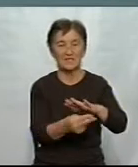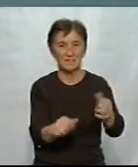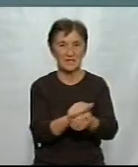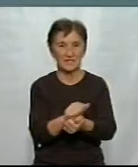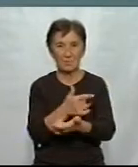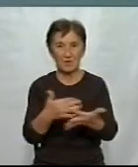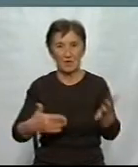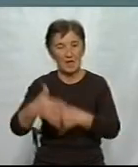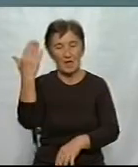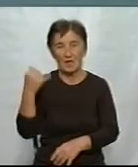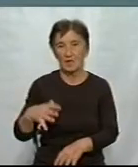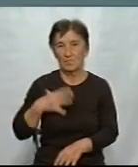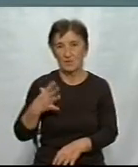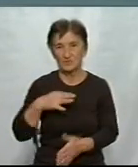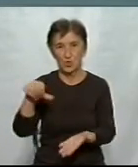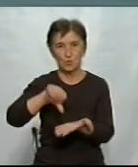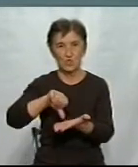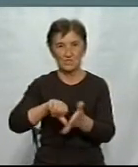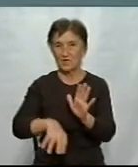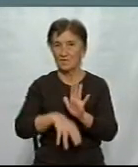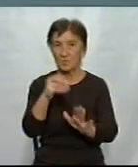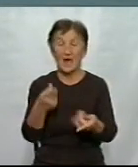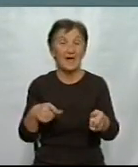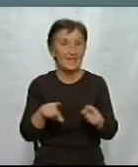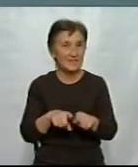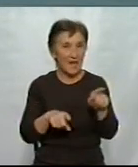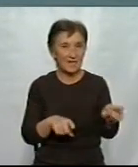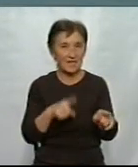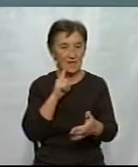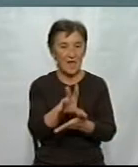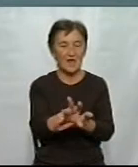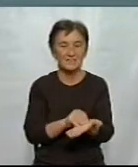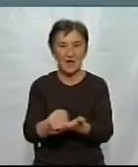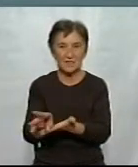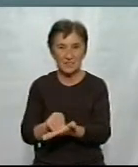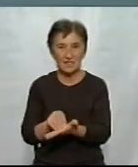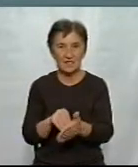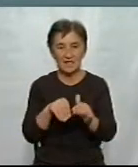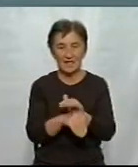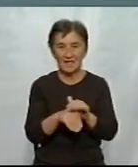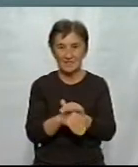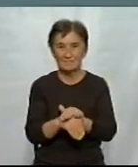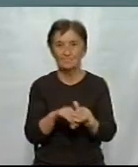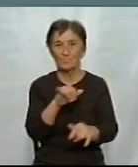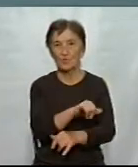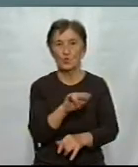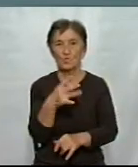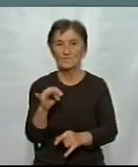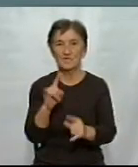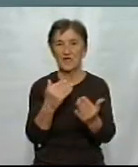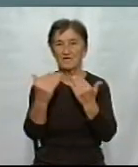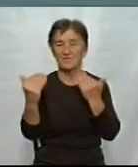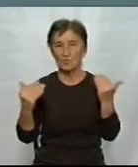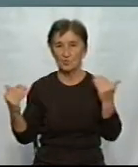від колишніх учасників виборів. Такі зразки політичної агітації зібрані за часи незалежної України. У Кропивницькому музеї